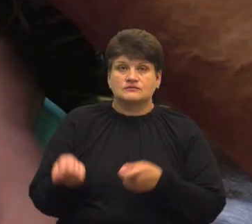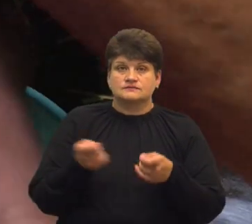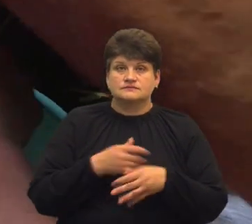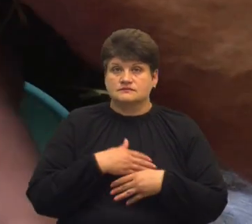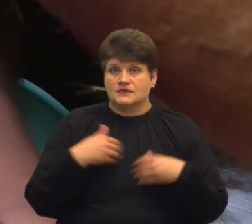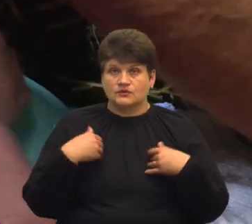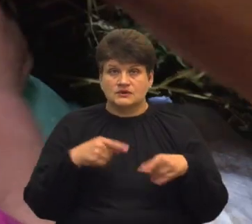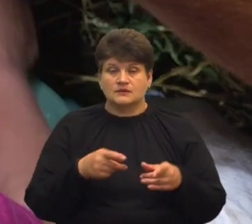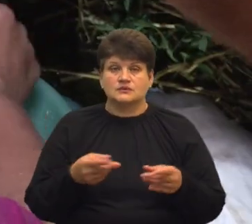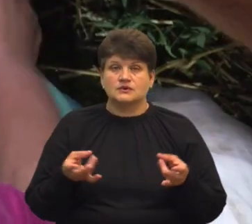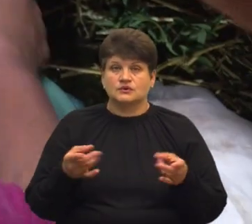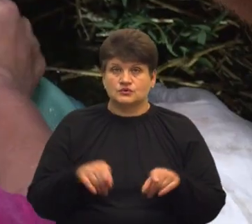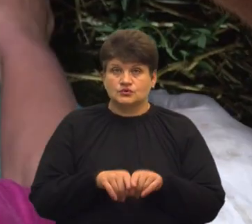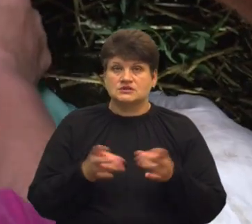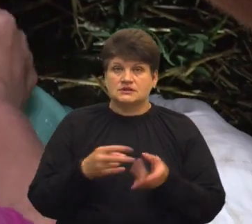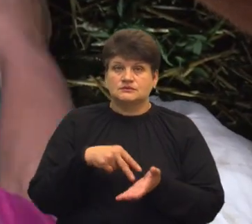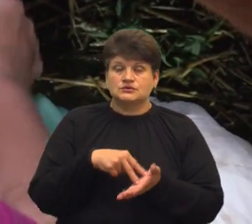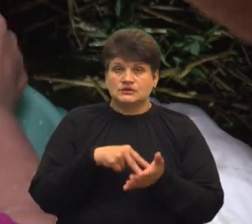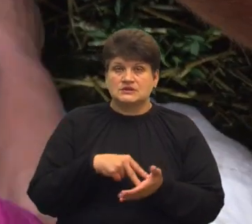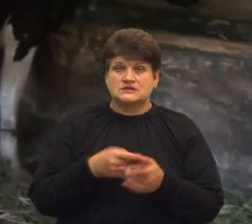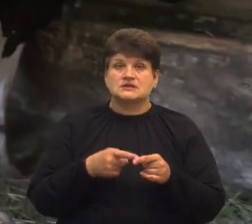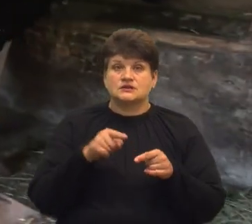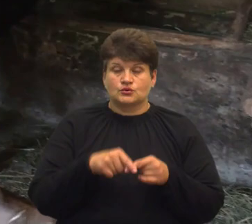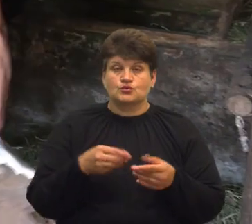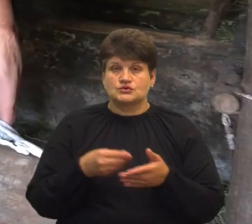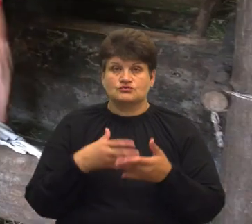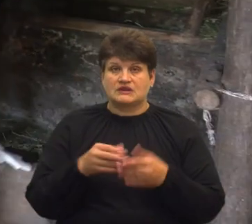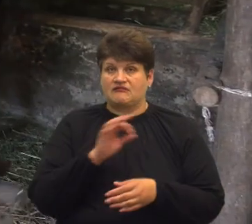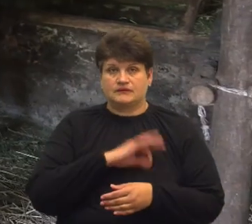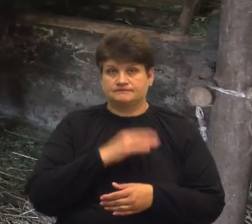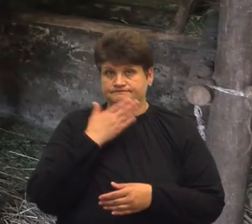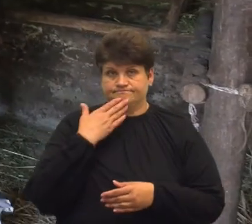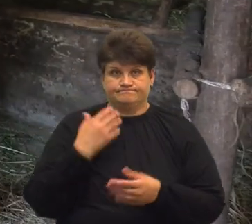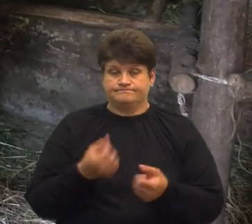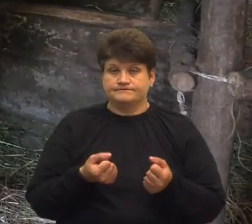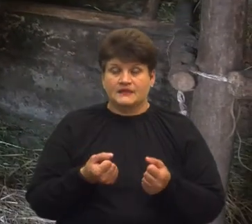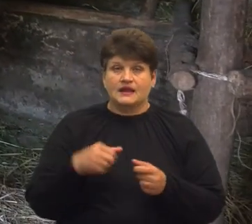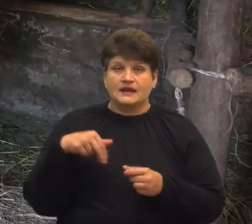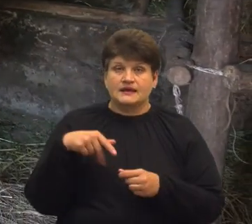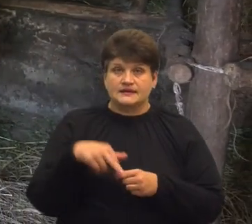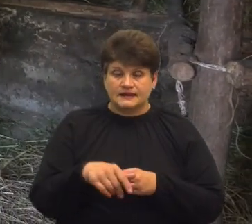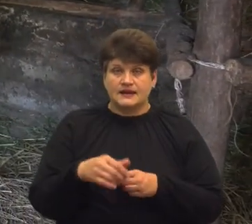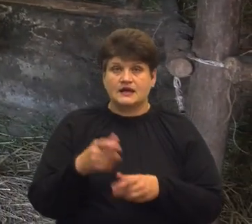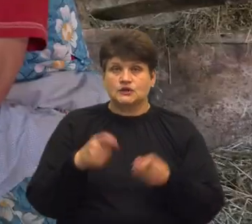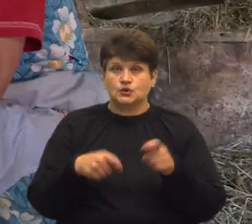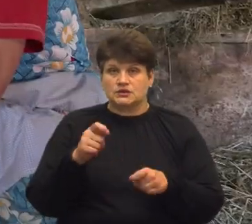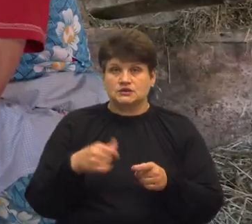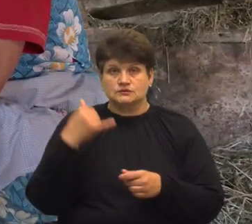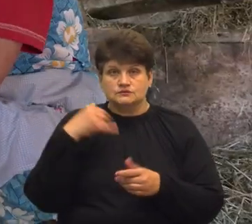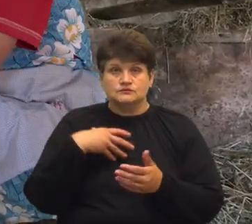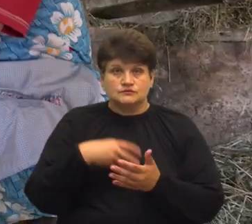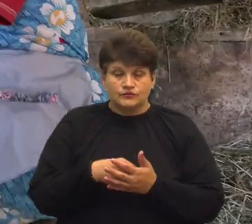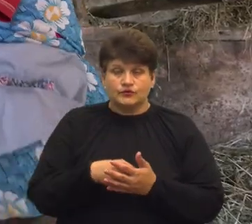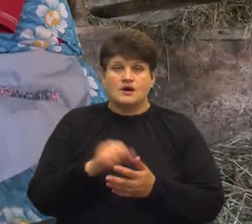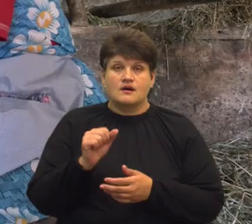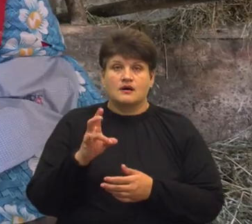там теж треба вистояти. За таку ціну не виглядно її держати. Йде доїти свою рябуй Анастасія Грищук. Жінка розповідає,